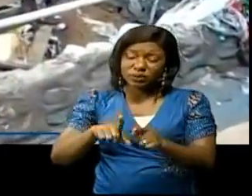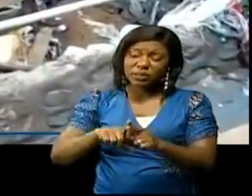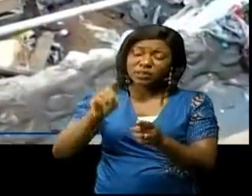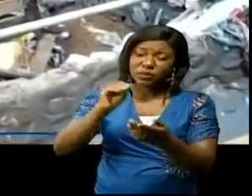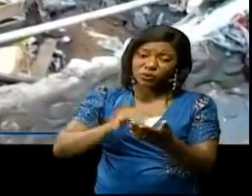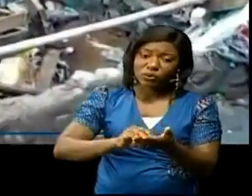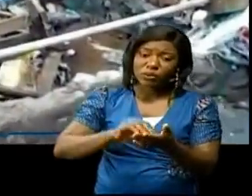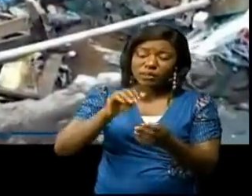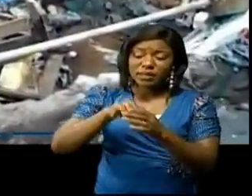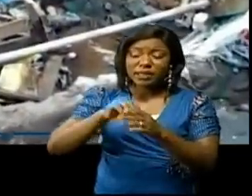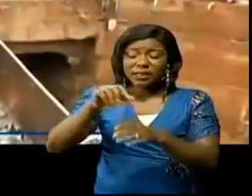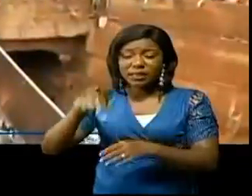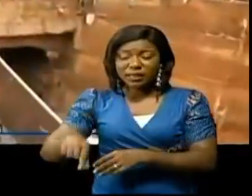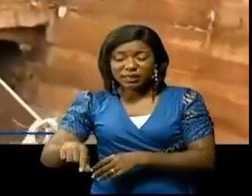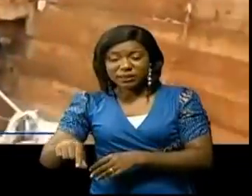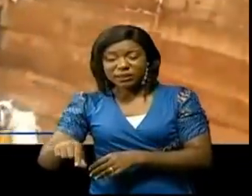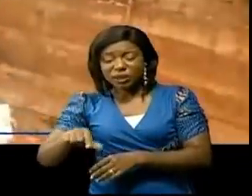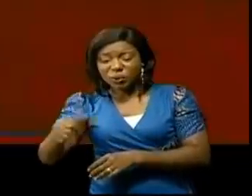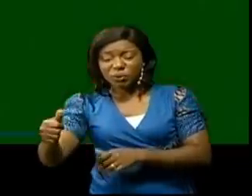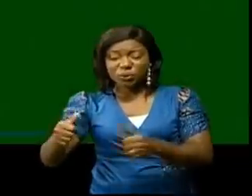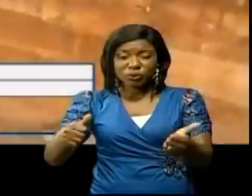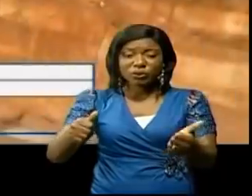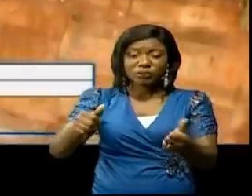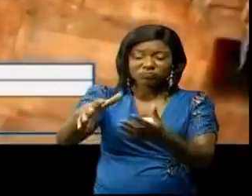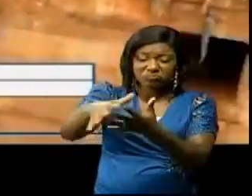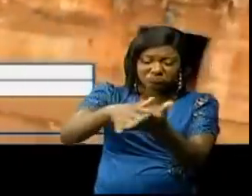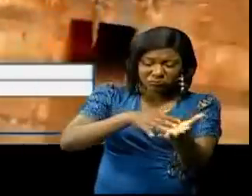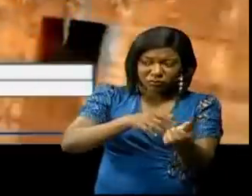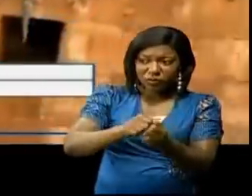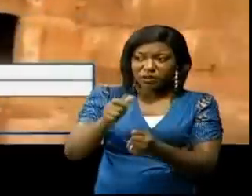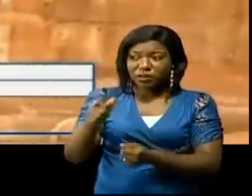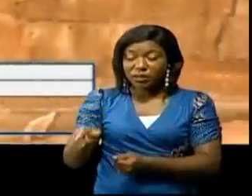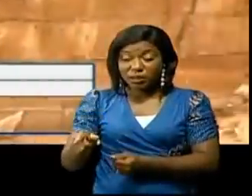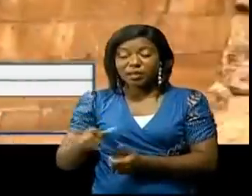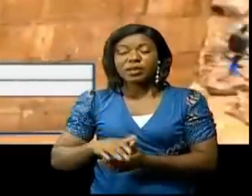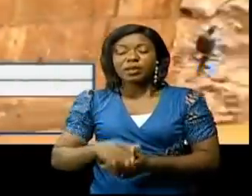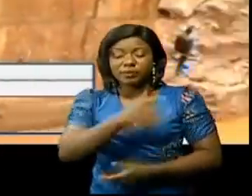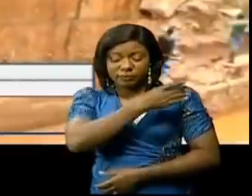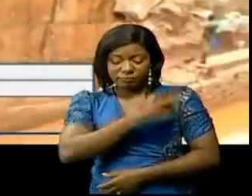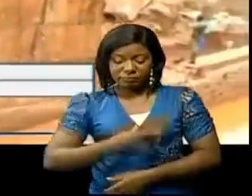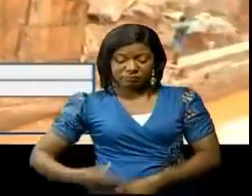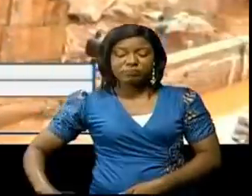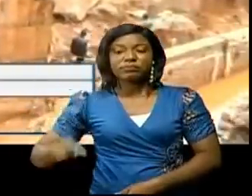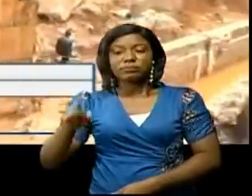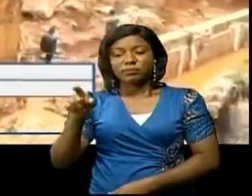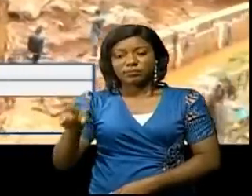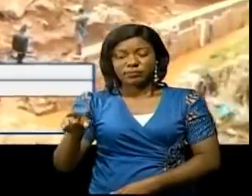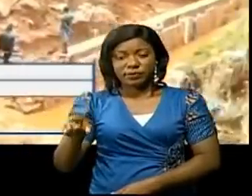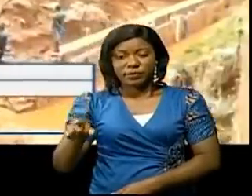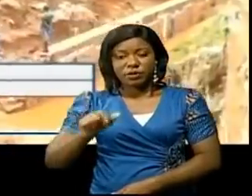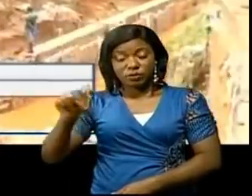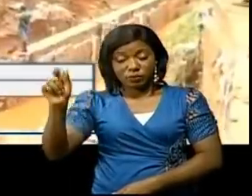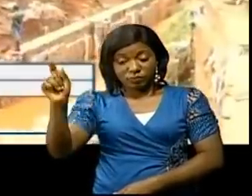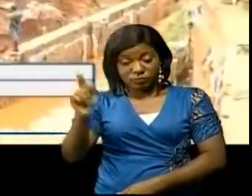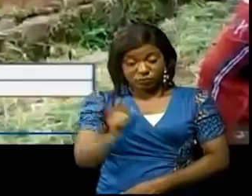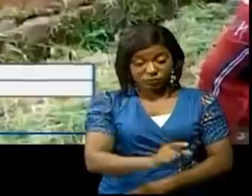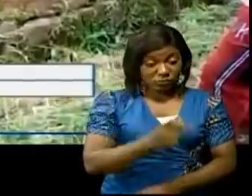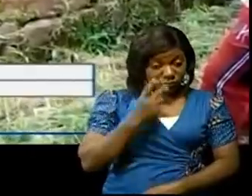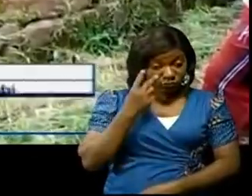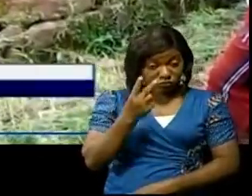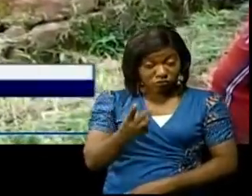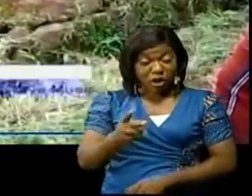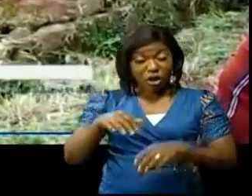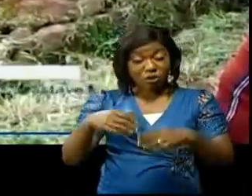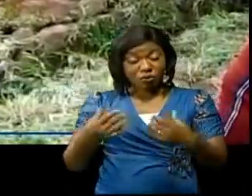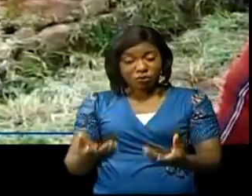quartier Niamugo. Tels sont les bilans provisoires déjà disponibles. Le maire de Boukavou, Meshak Biloubi ou Lengabo, se trouve sur le terrain pour